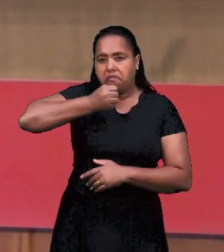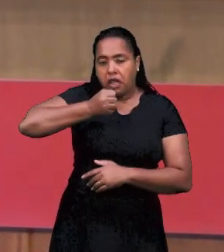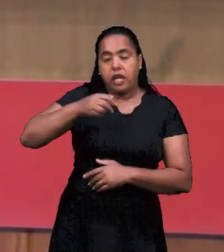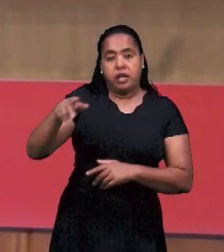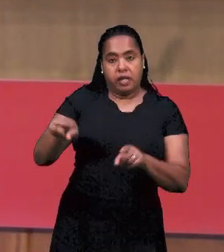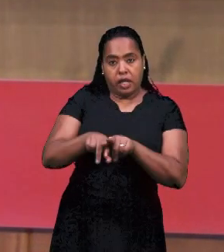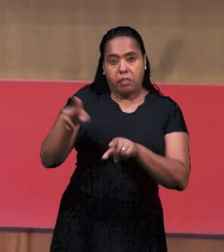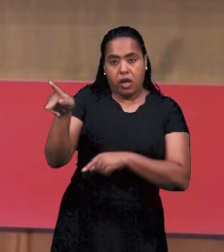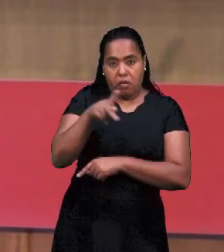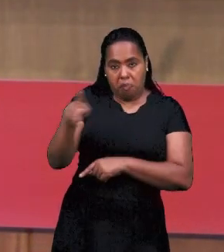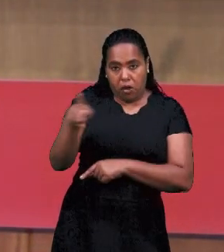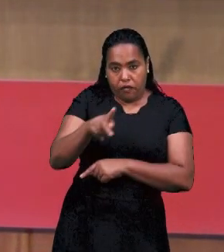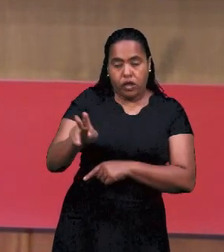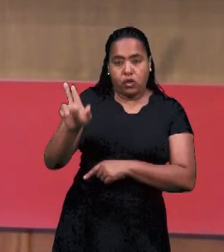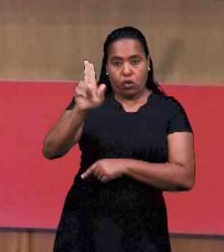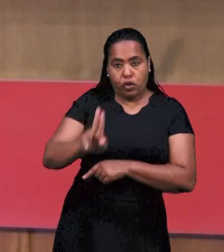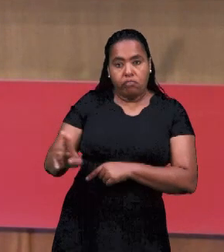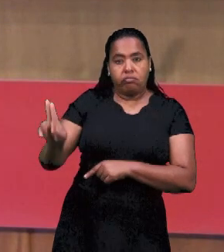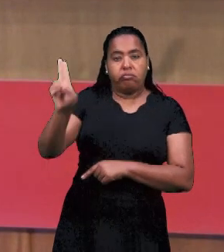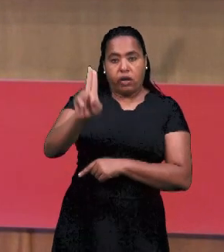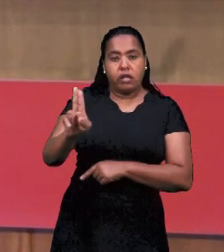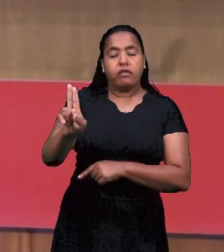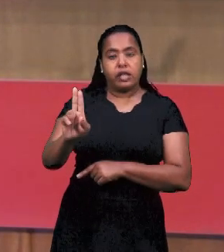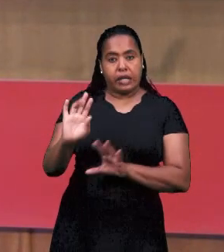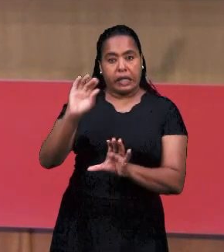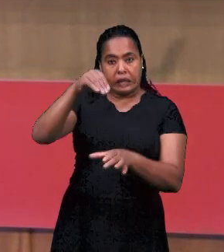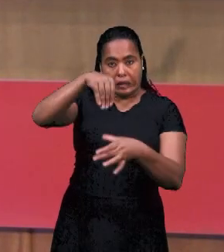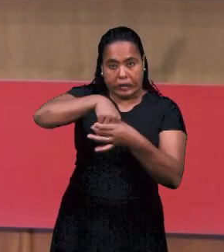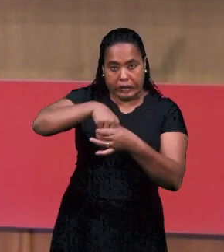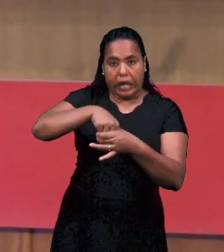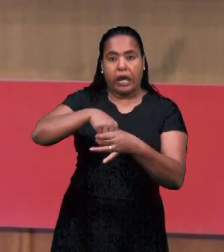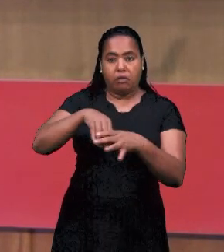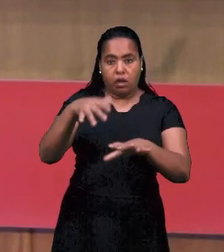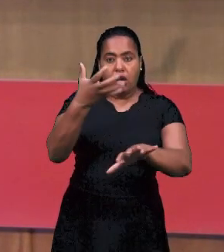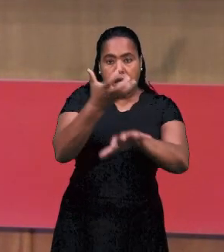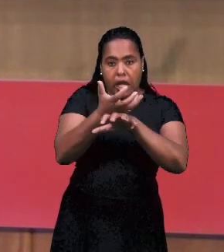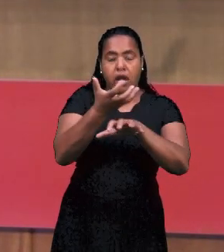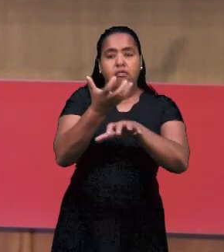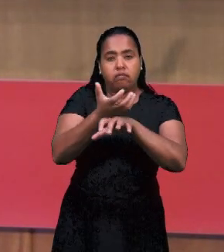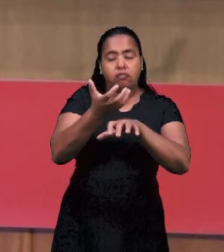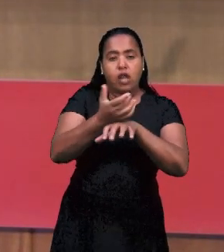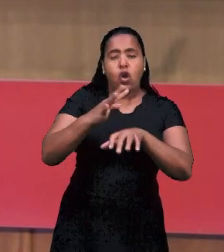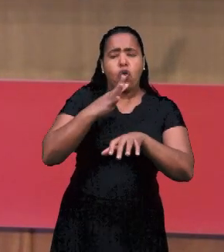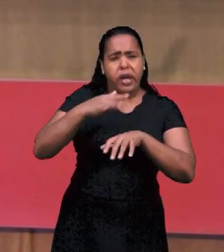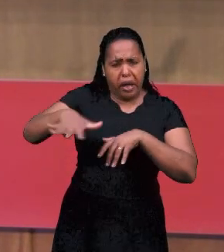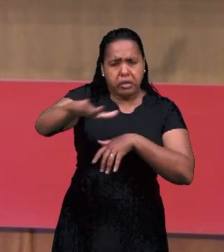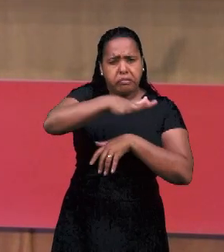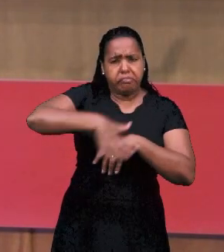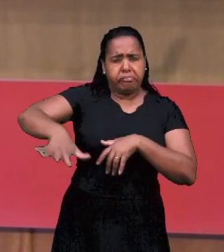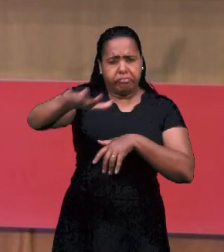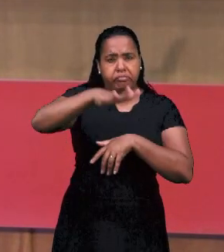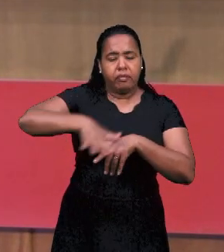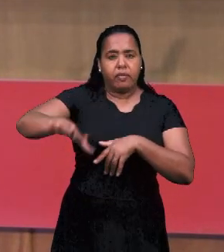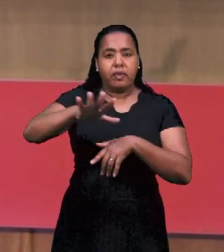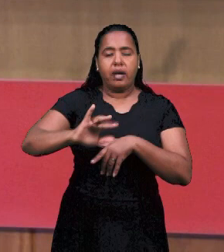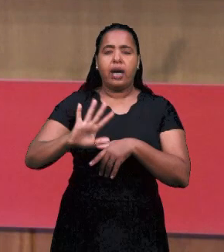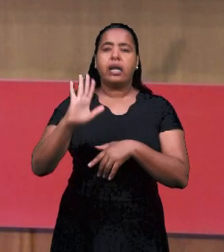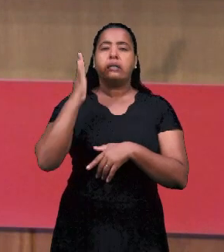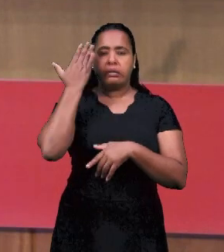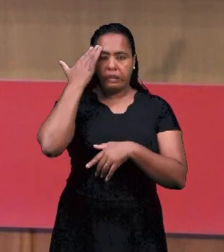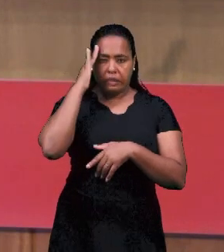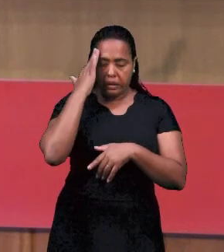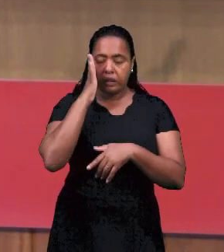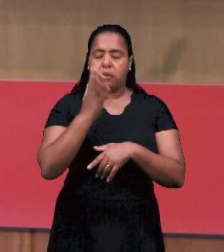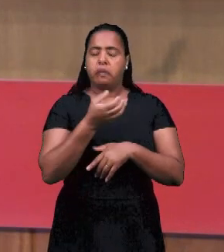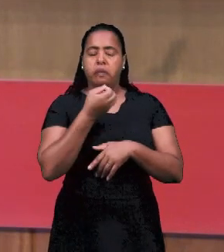сотрудник, он журналист, он преподаватель университета, он знает хорошо